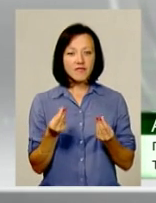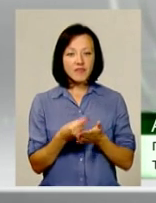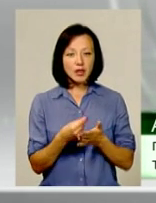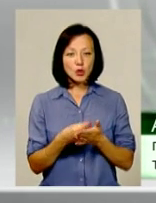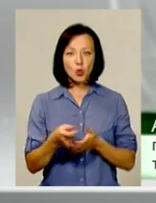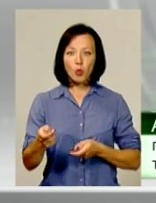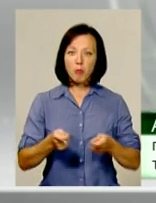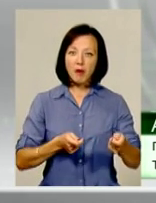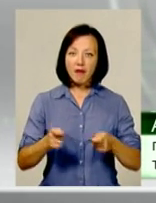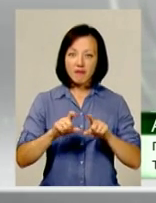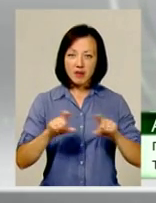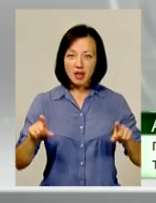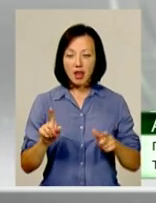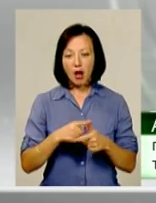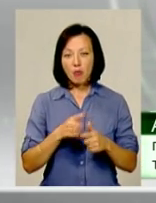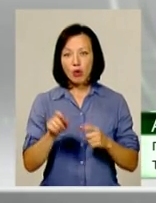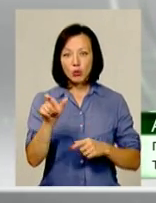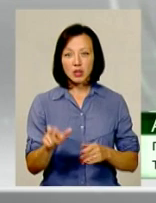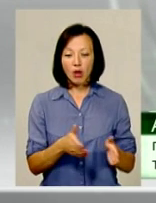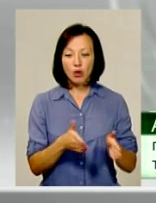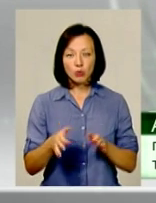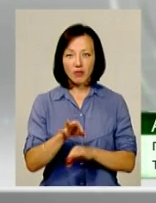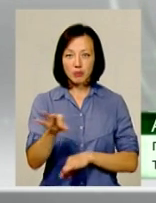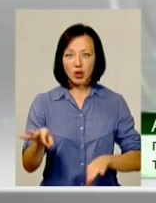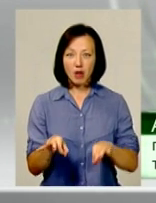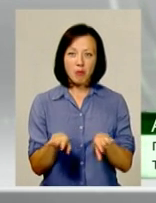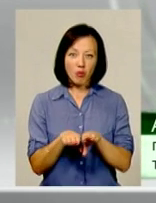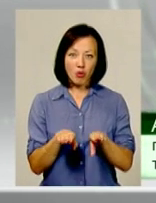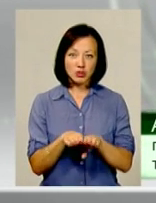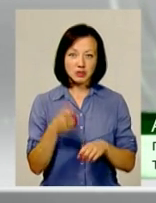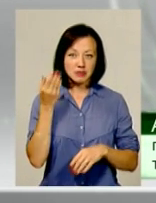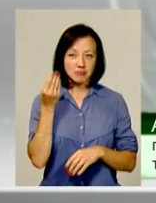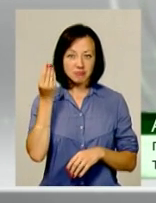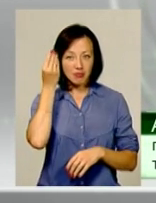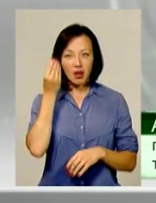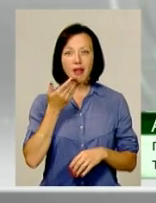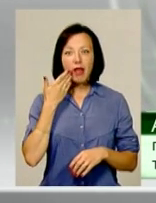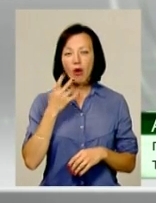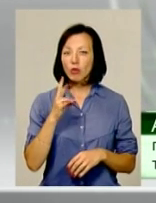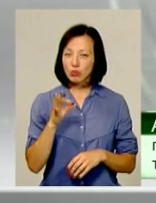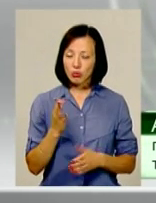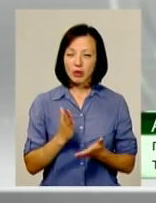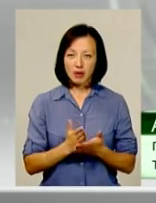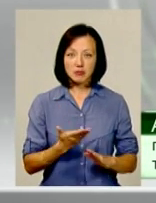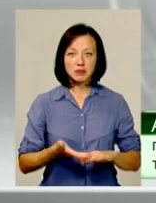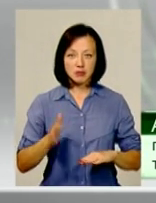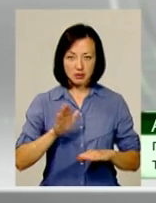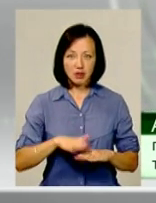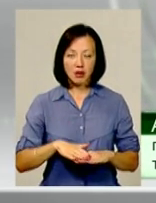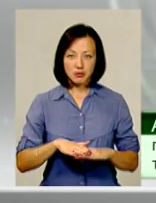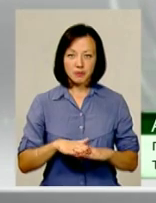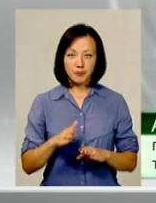людина, яка б готувала проєкти. Тому що це теж, вроді би, кажеться, що дуже легко, але трошки є